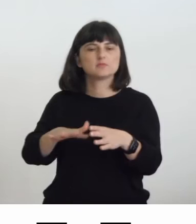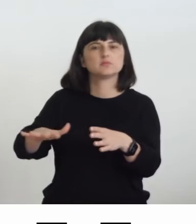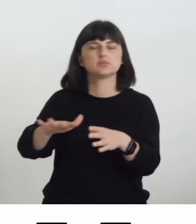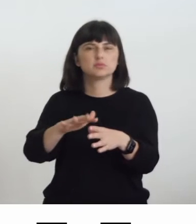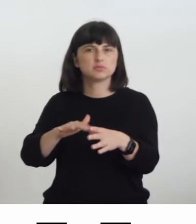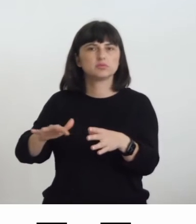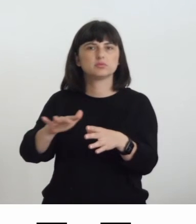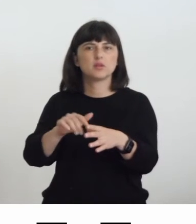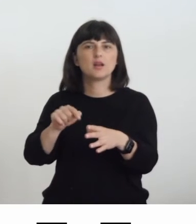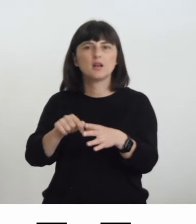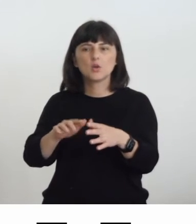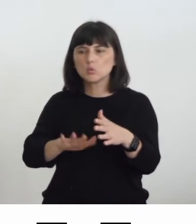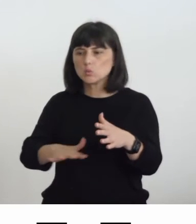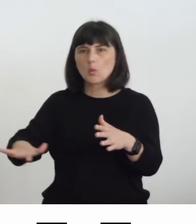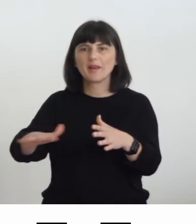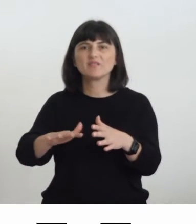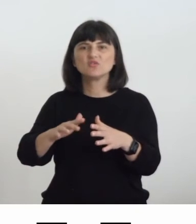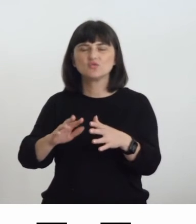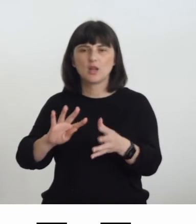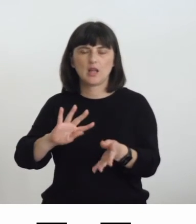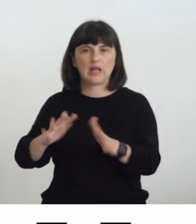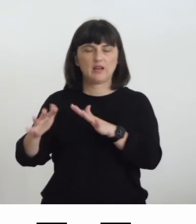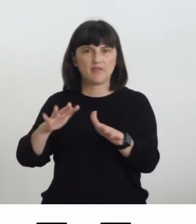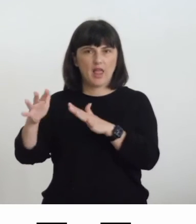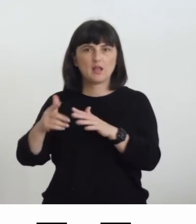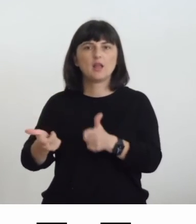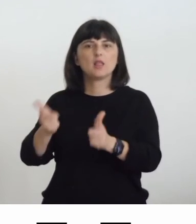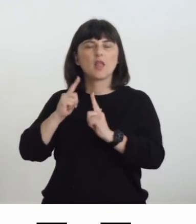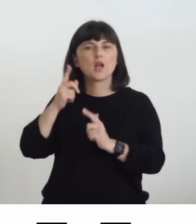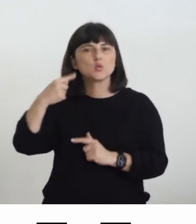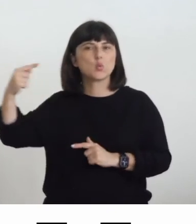che è riflettente queste appunto producono una sonorità